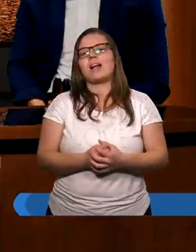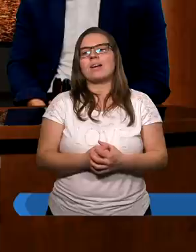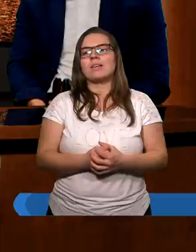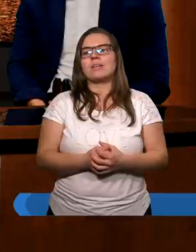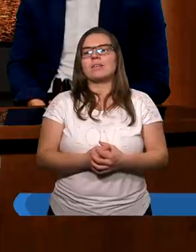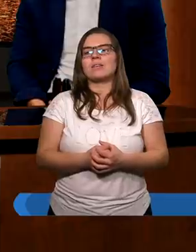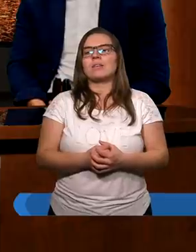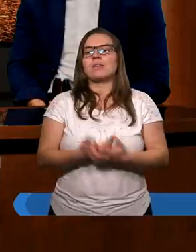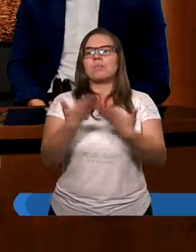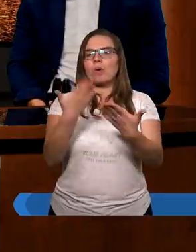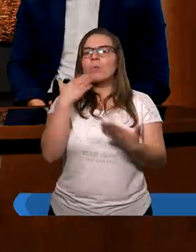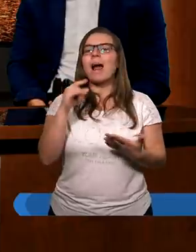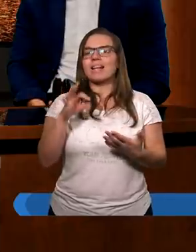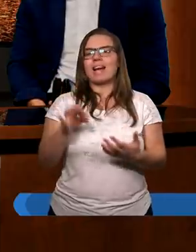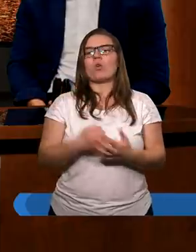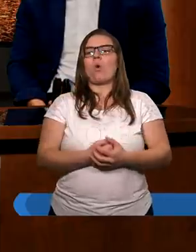Proszę bardzo.